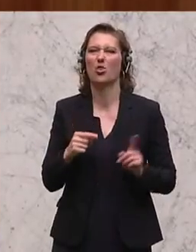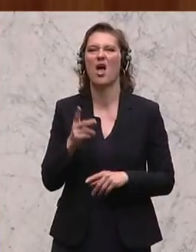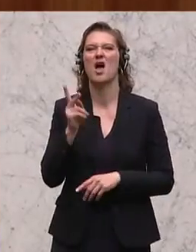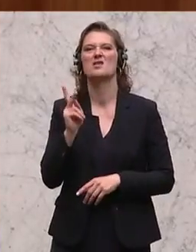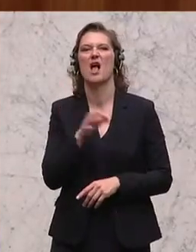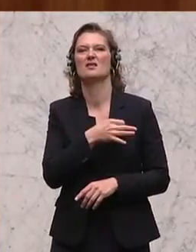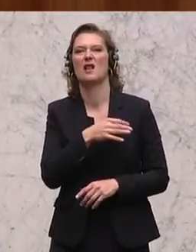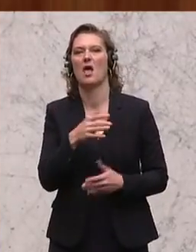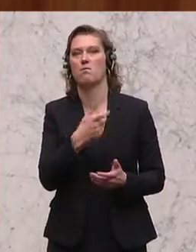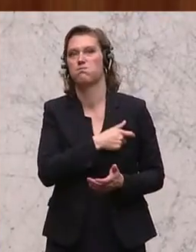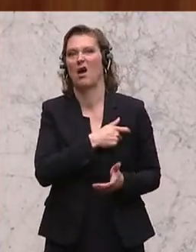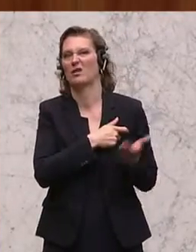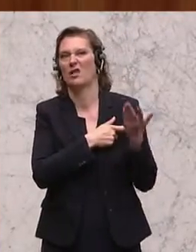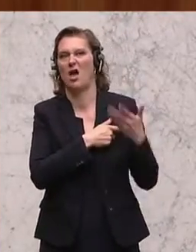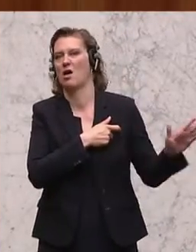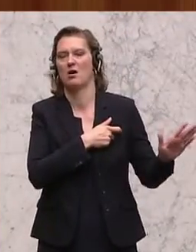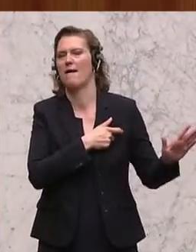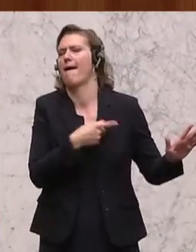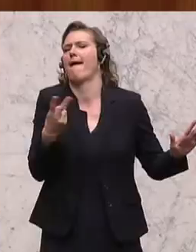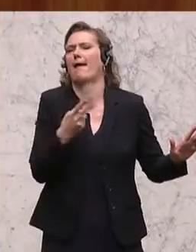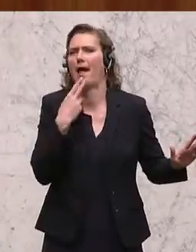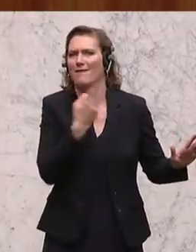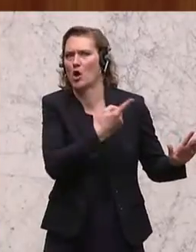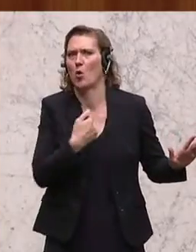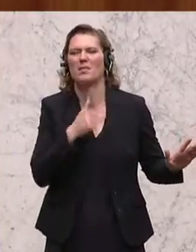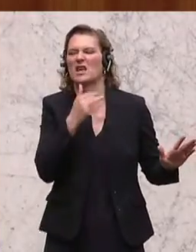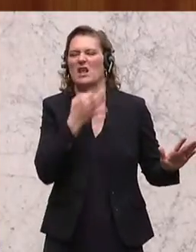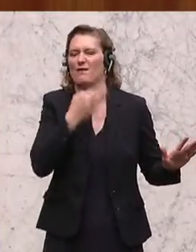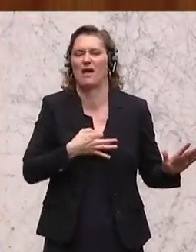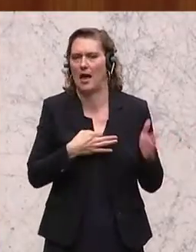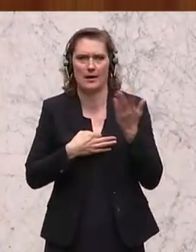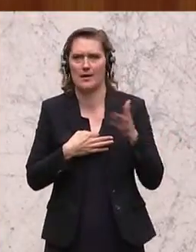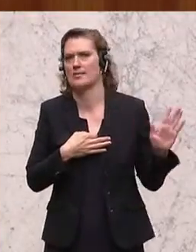Regierungsfraktion, sondern der Kanzlerpartei. Da kann kommen, was will, kommt nicht in Frage.